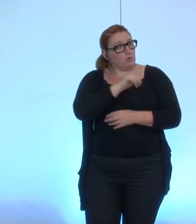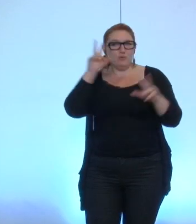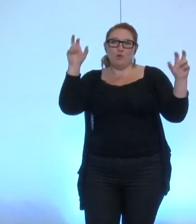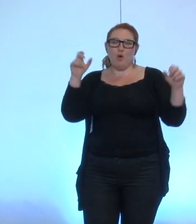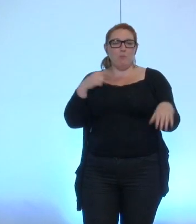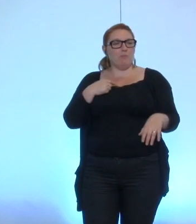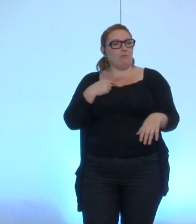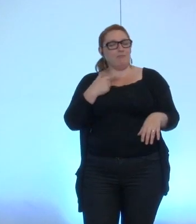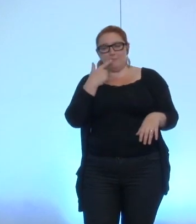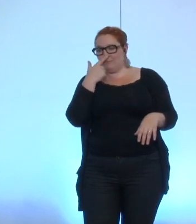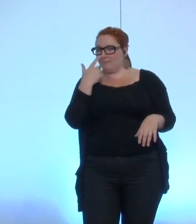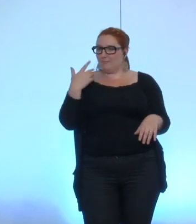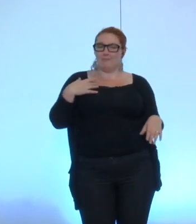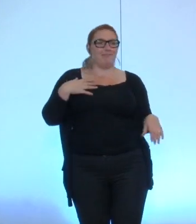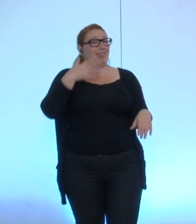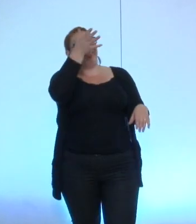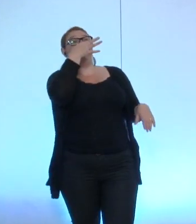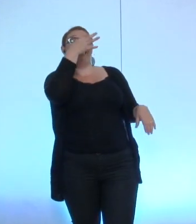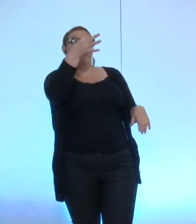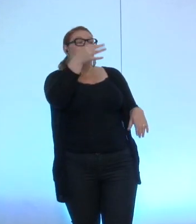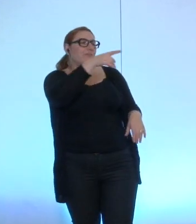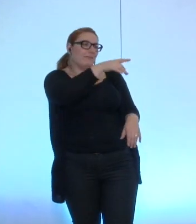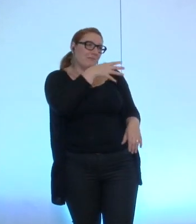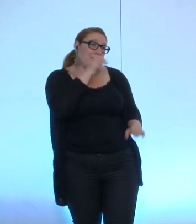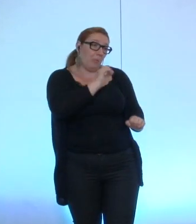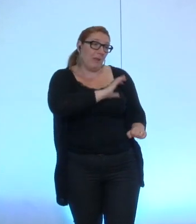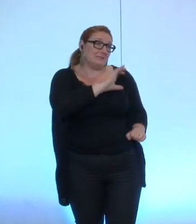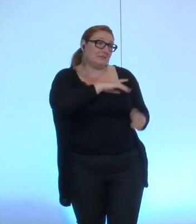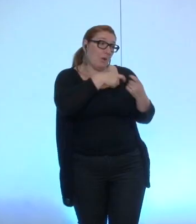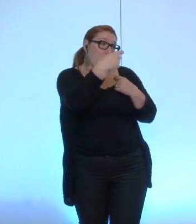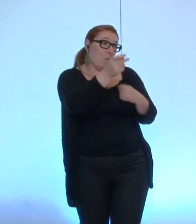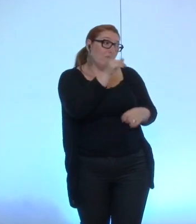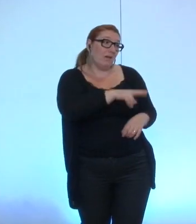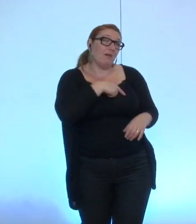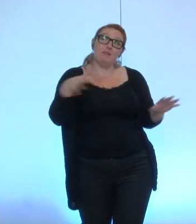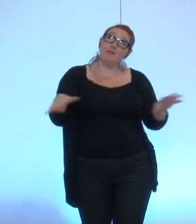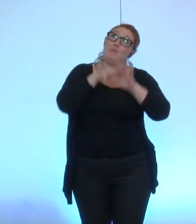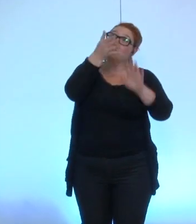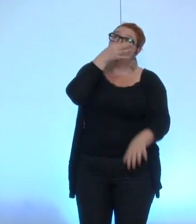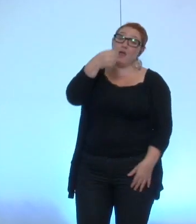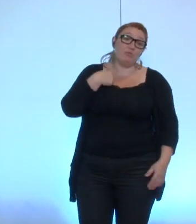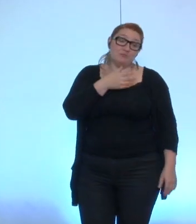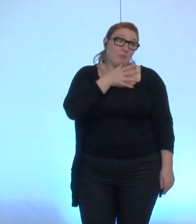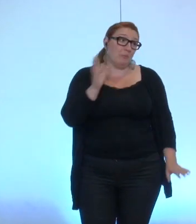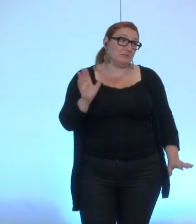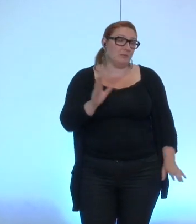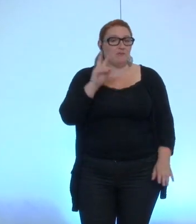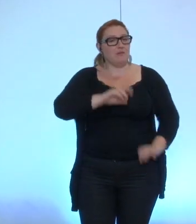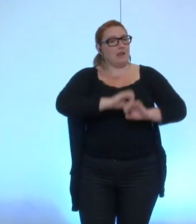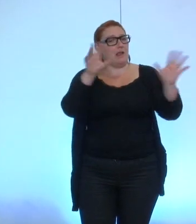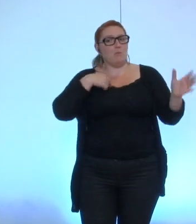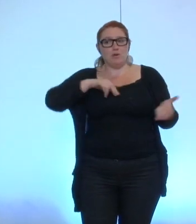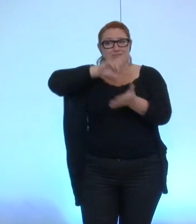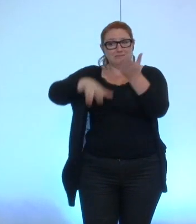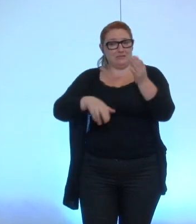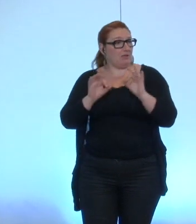on peut essayer pendant longtemps on n'y arrivera pas que en revanche je suis très clair moi je n'ai pas signé la charte anticorps et nous